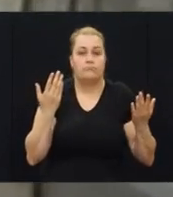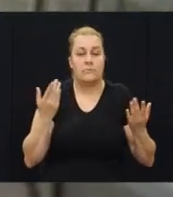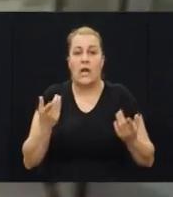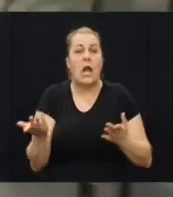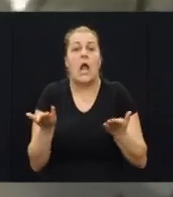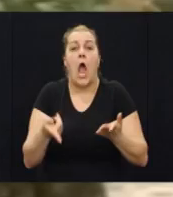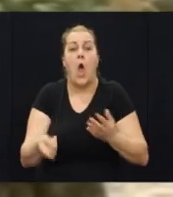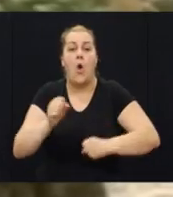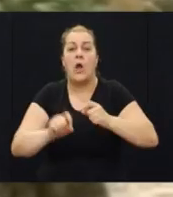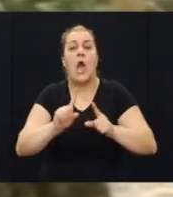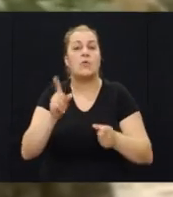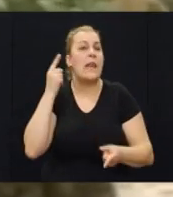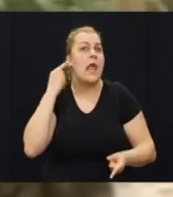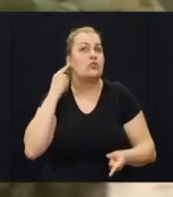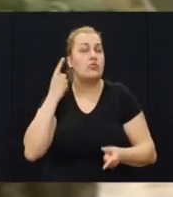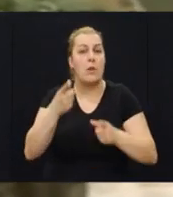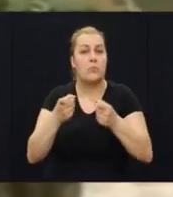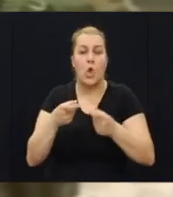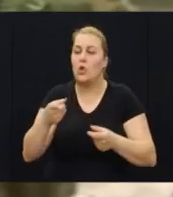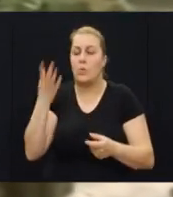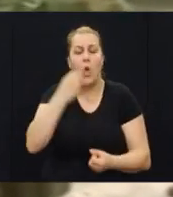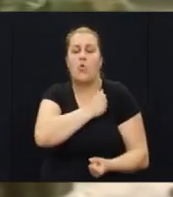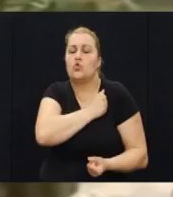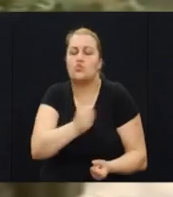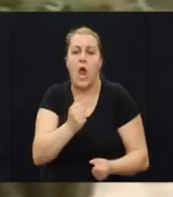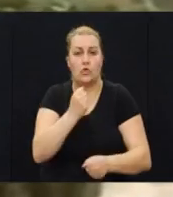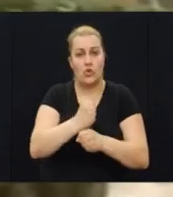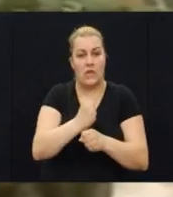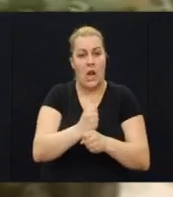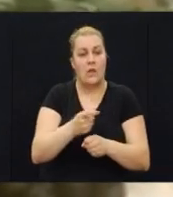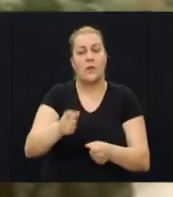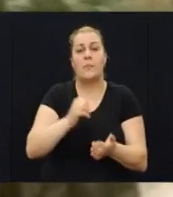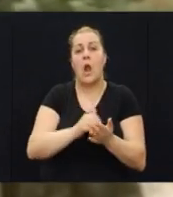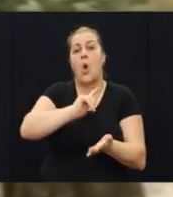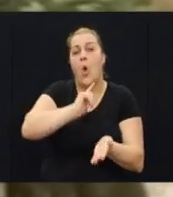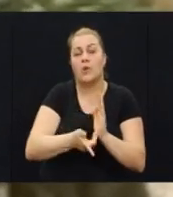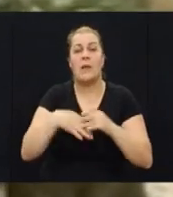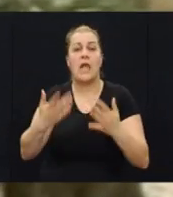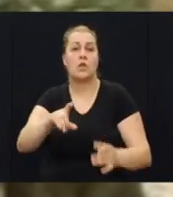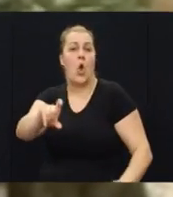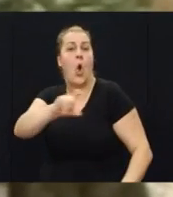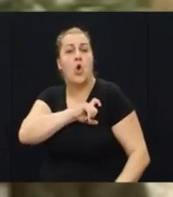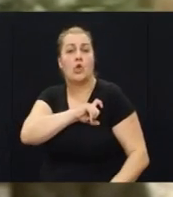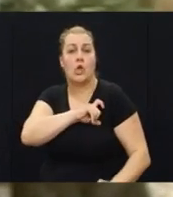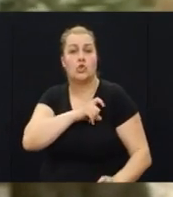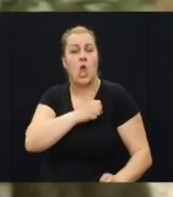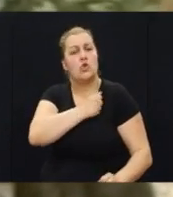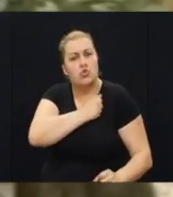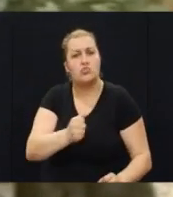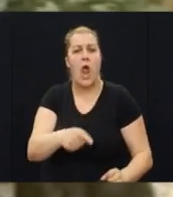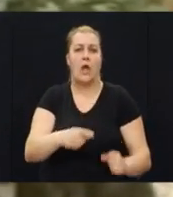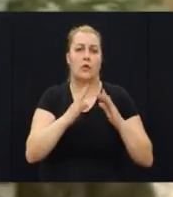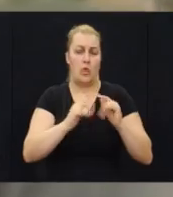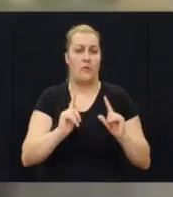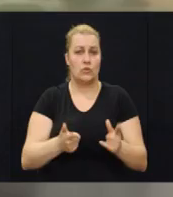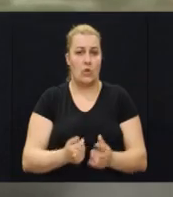ali to je veliko junačko dijelo koje treba odmah mu dat odličje junaka domovinskog rata za